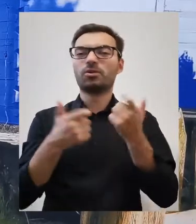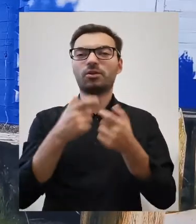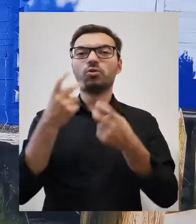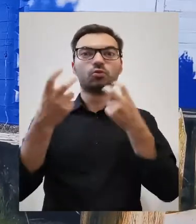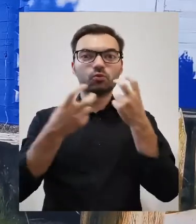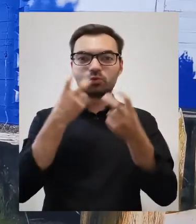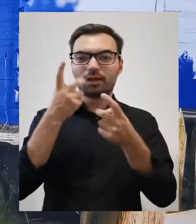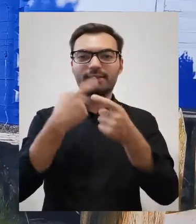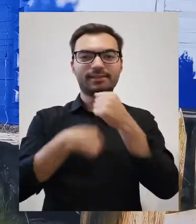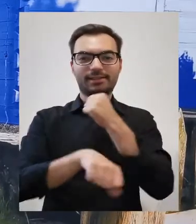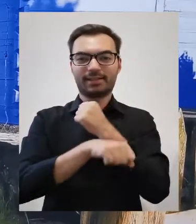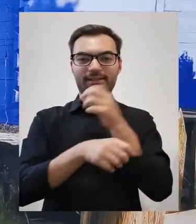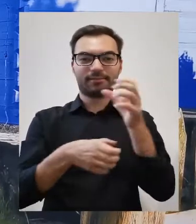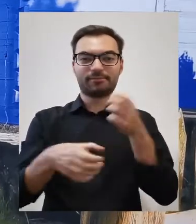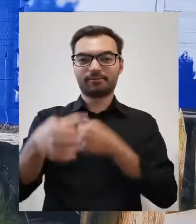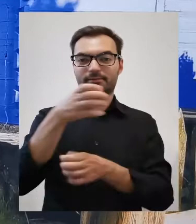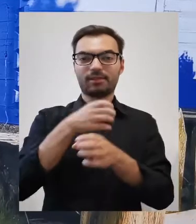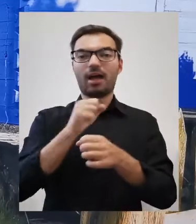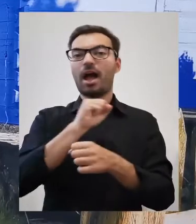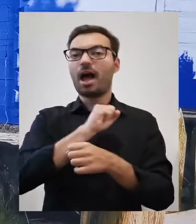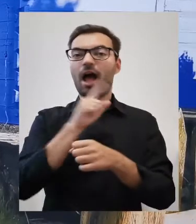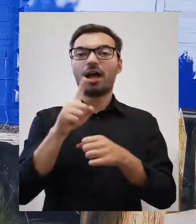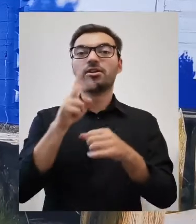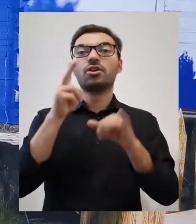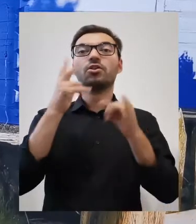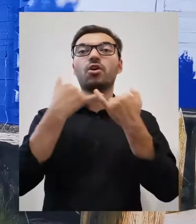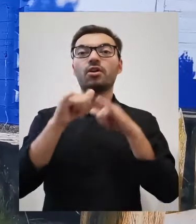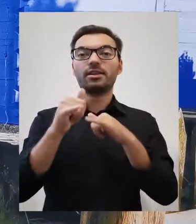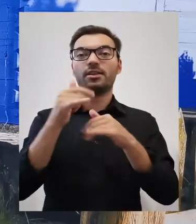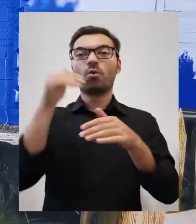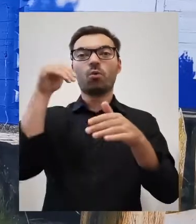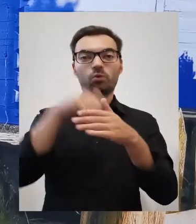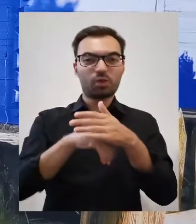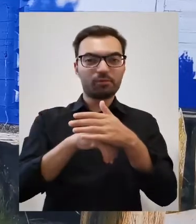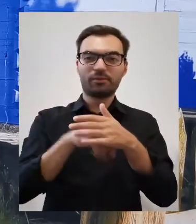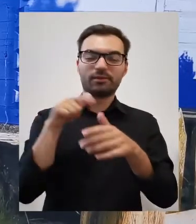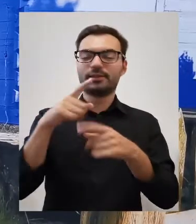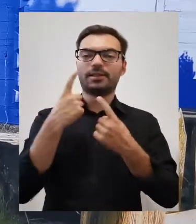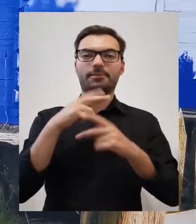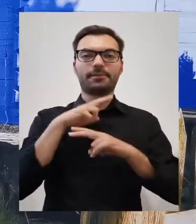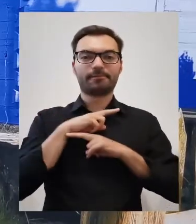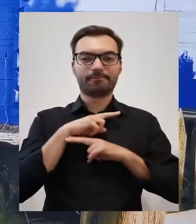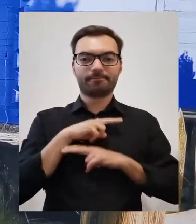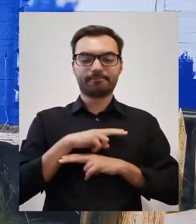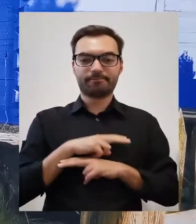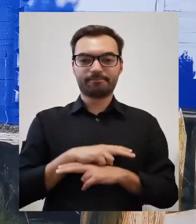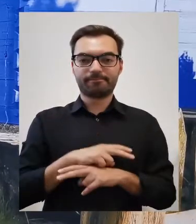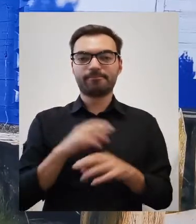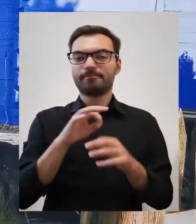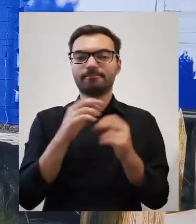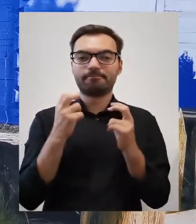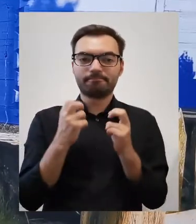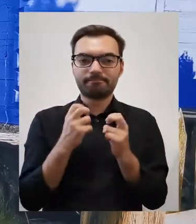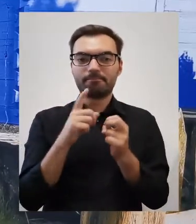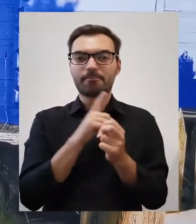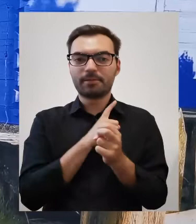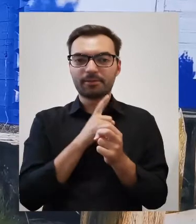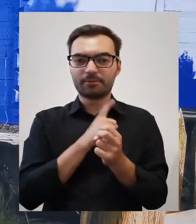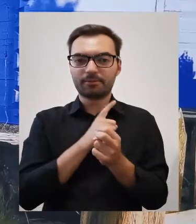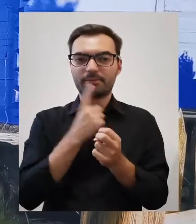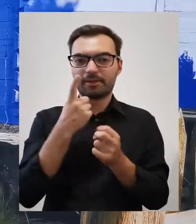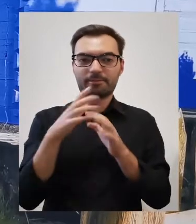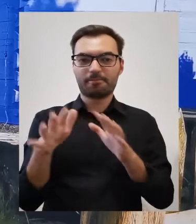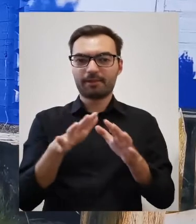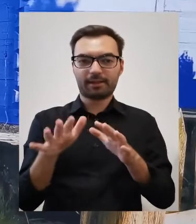Szukają kogoś na zmianę, bo dopóki nie utopią kogoś następnego, to muszą siedzieć, jak te przeklętniki